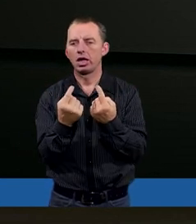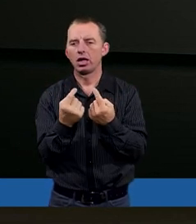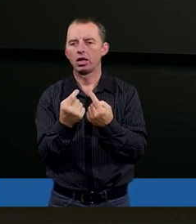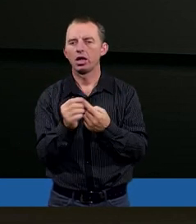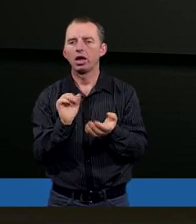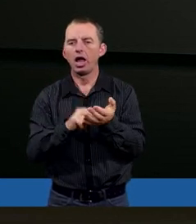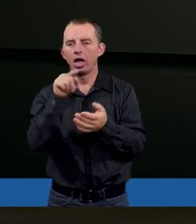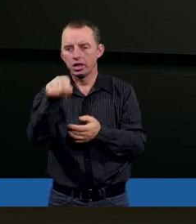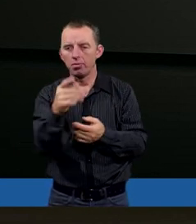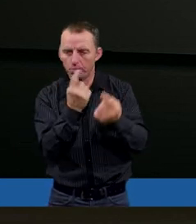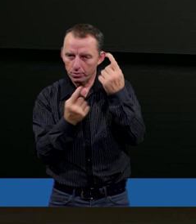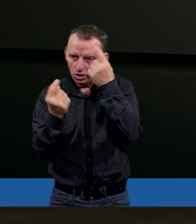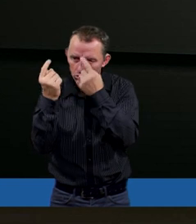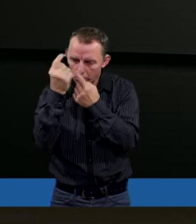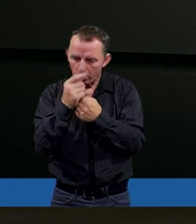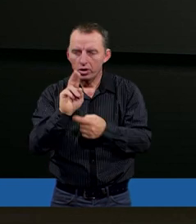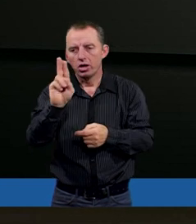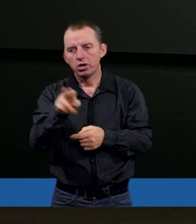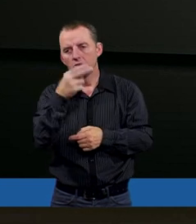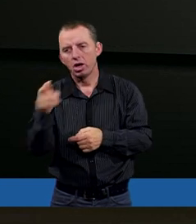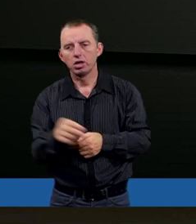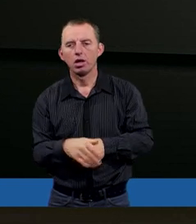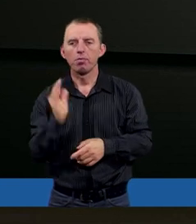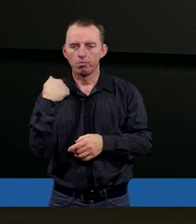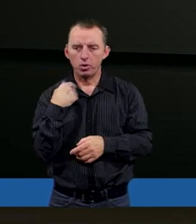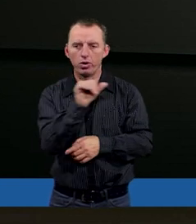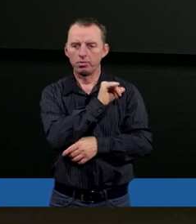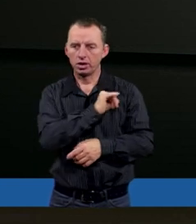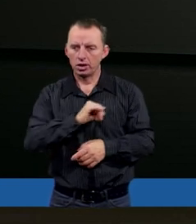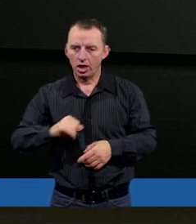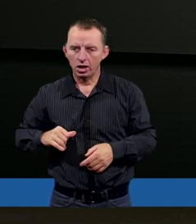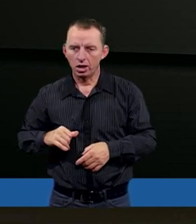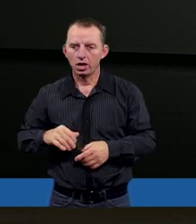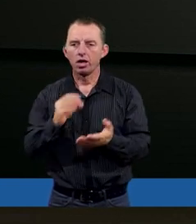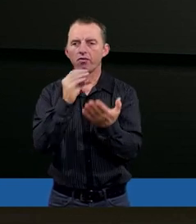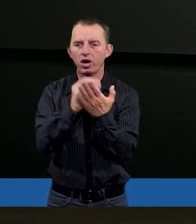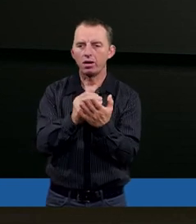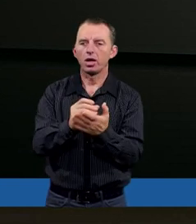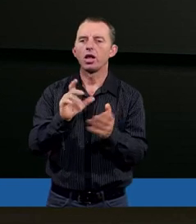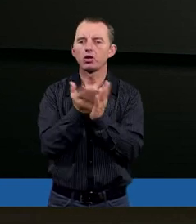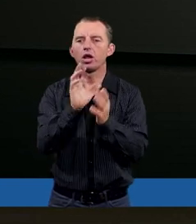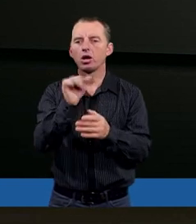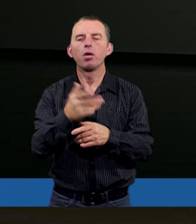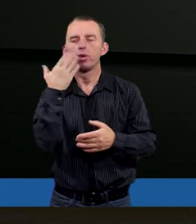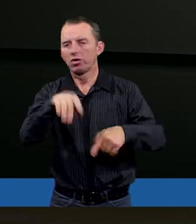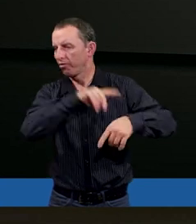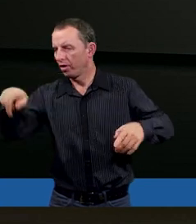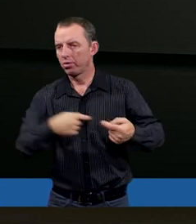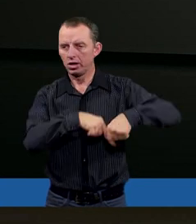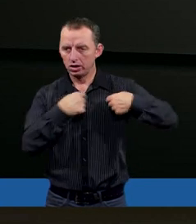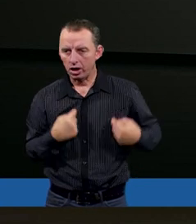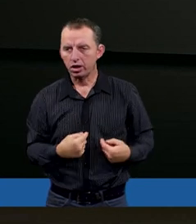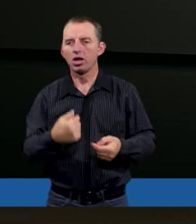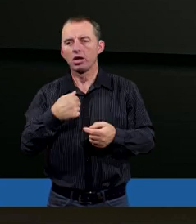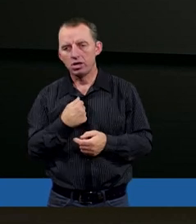o tym myślałem, kiedy studiowałem sam te fragmenty Księgi Hioba. Bardzo wam serdecznie dziękuję